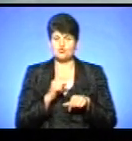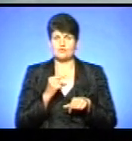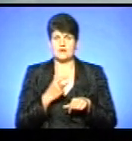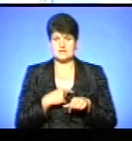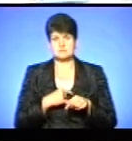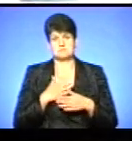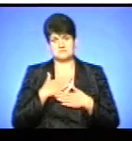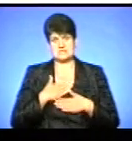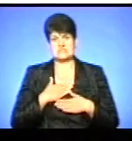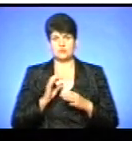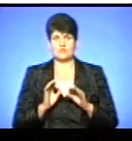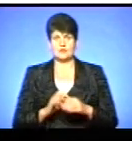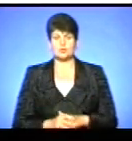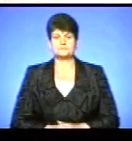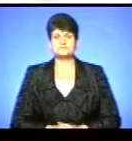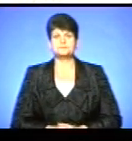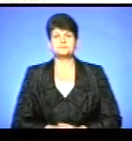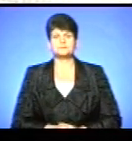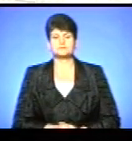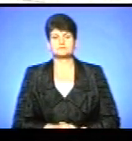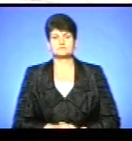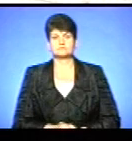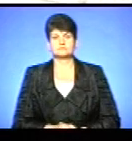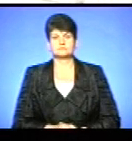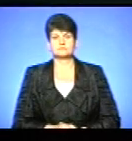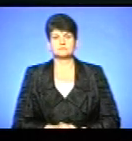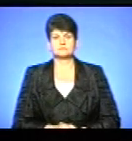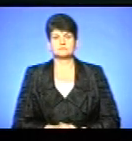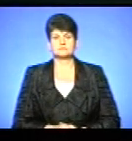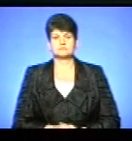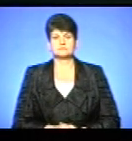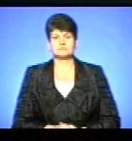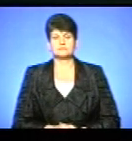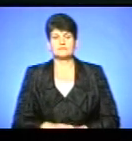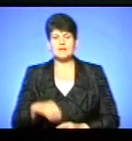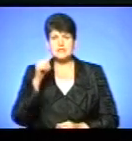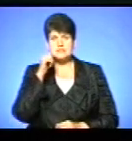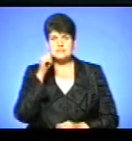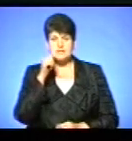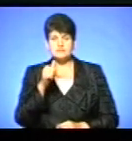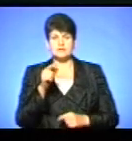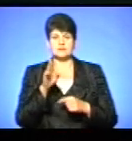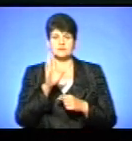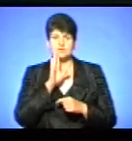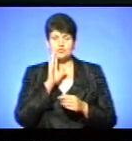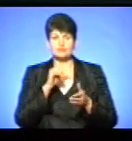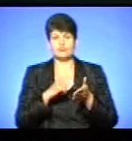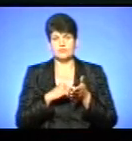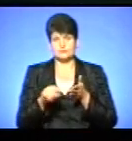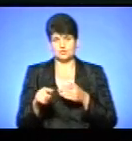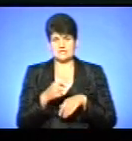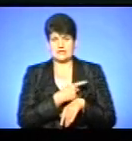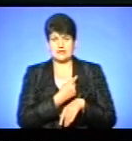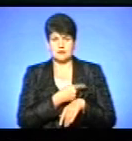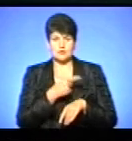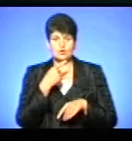задовільно. Любов Гадомська, Юрій Багрій. Новини. Завтра Дауду Амінуйко планують виписати з лікарні,